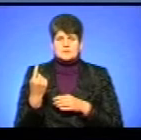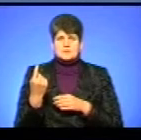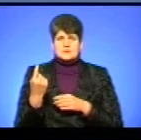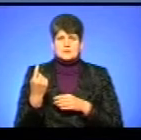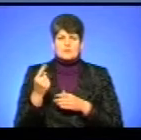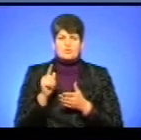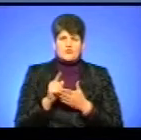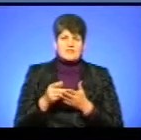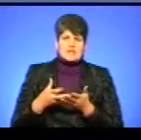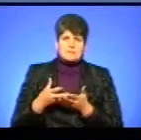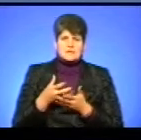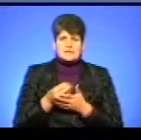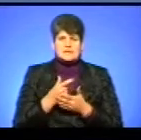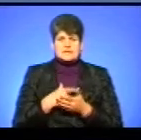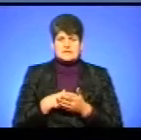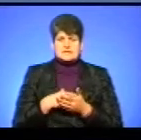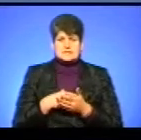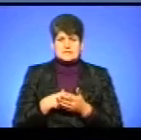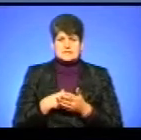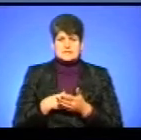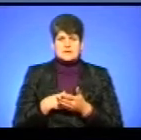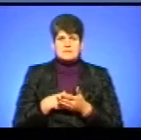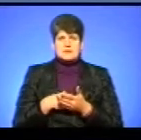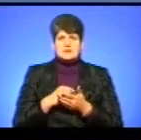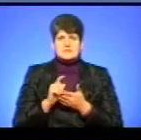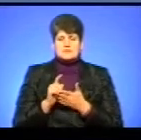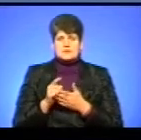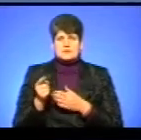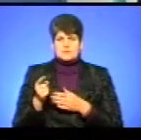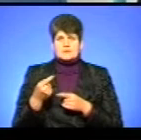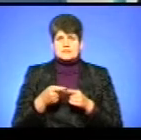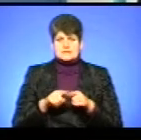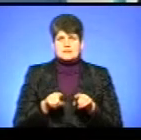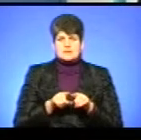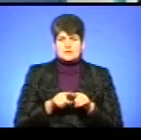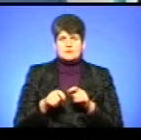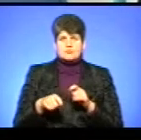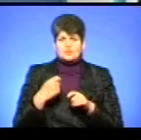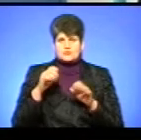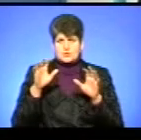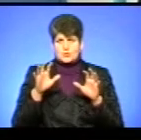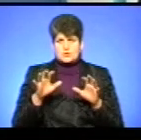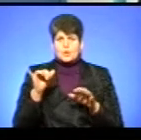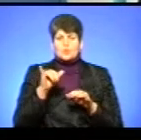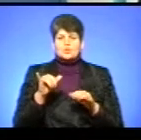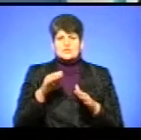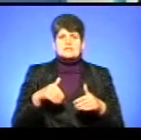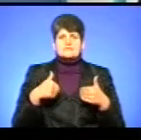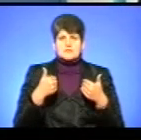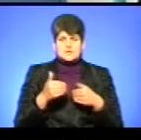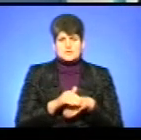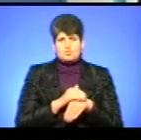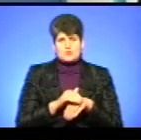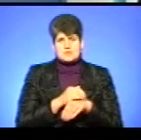повинні платити за себе і за пенсіонера Тернополянова. Це теж є порушення Конституції. Куди звертатися? Скажіть, пожалуйста.